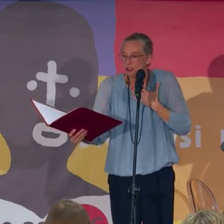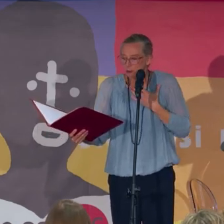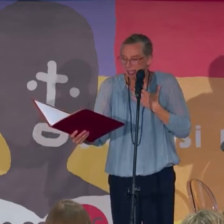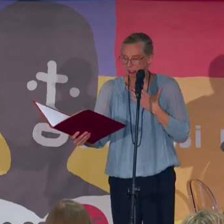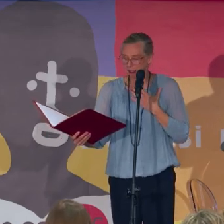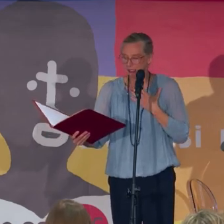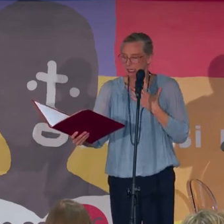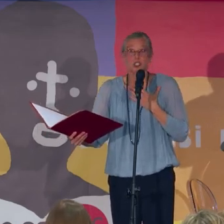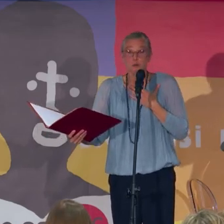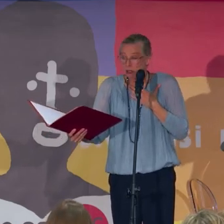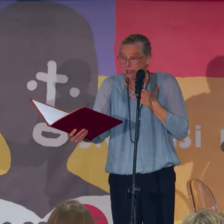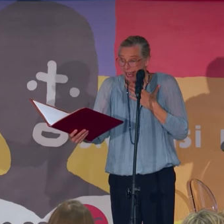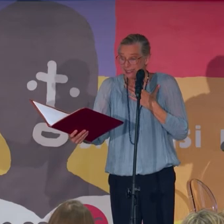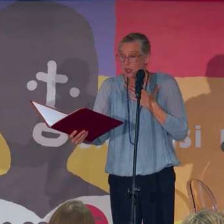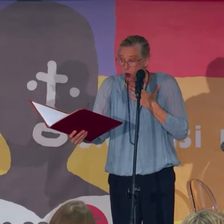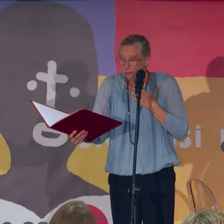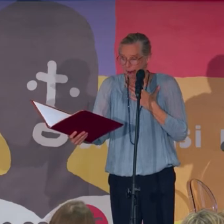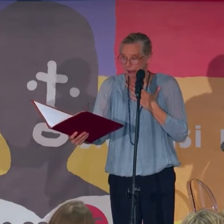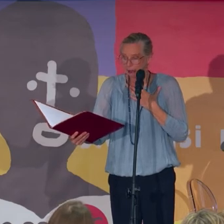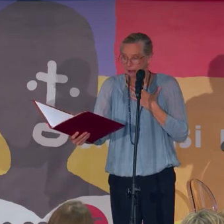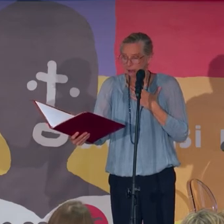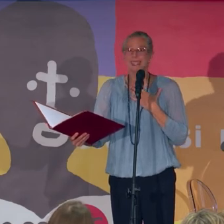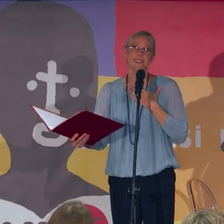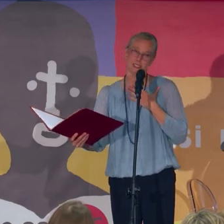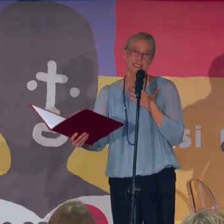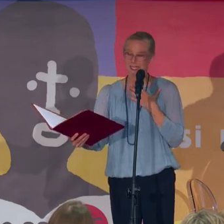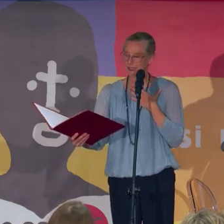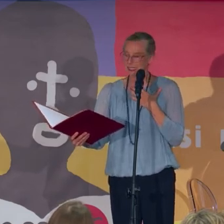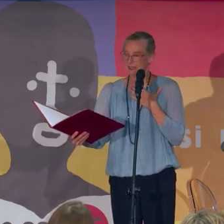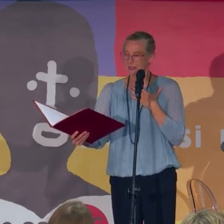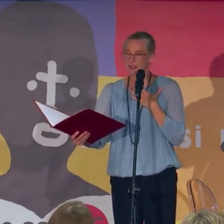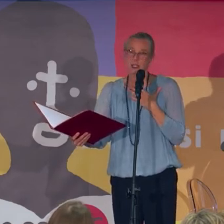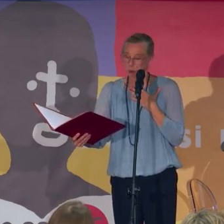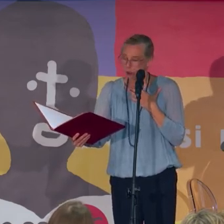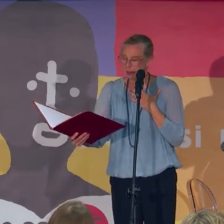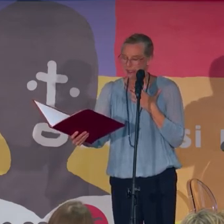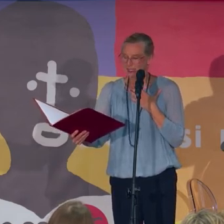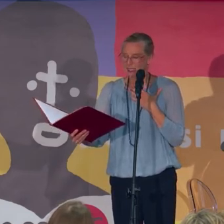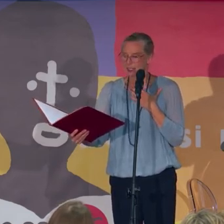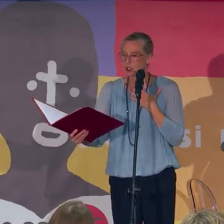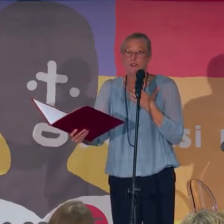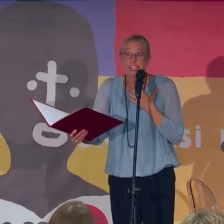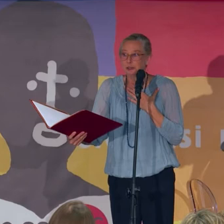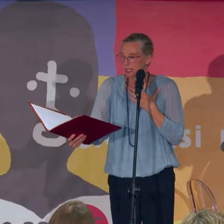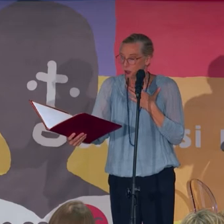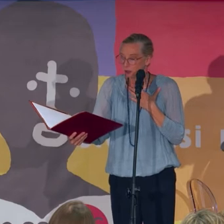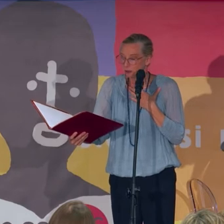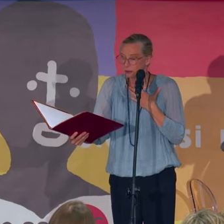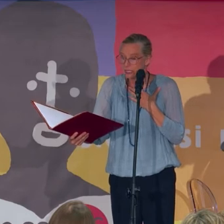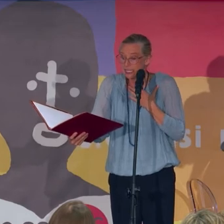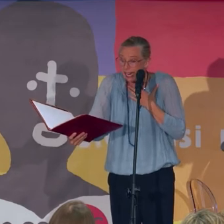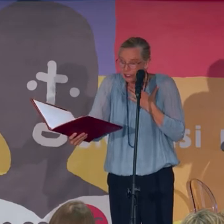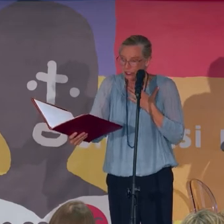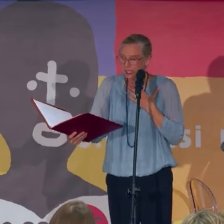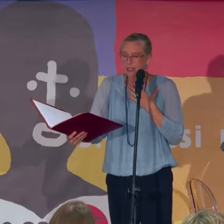pani chcą chcą. chcą mojej ręki oba. Ten i ten się podoba. Lecz kto weźmie, kto